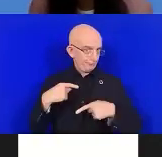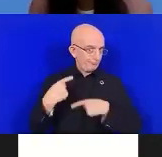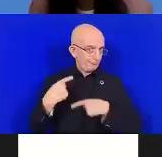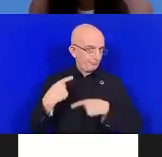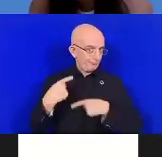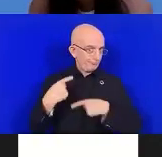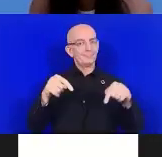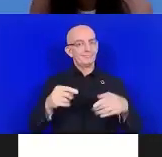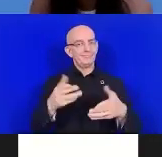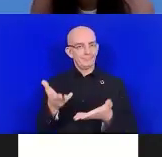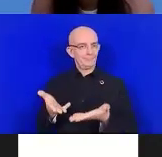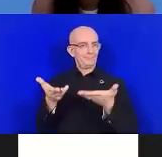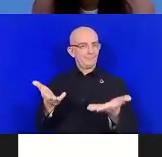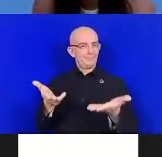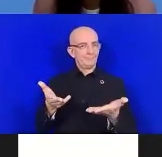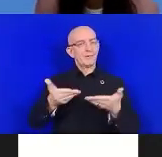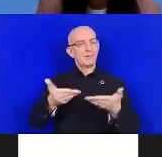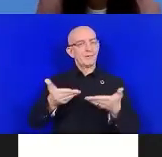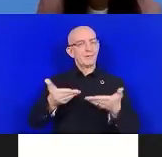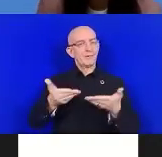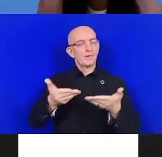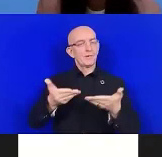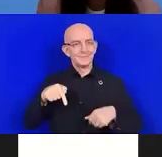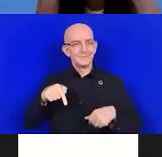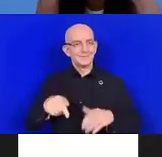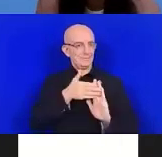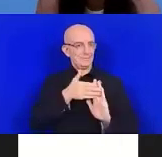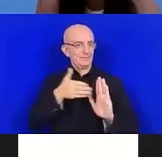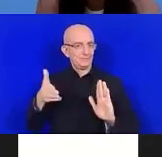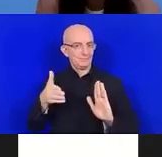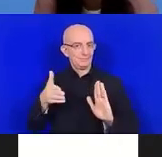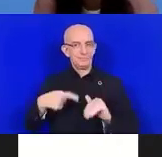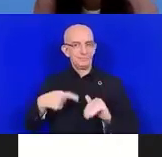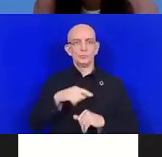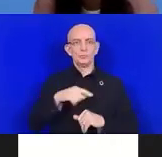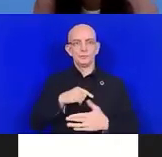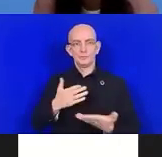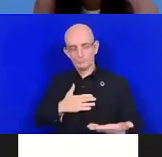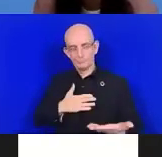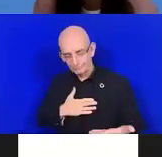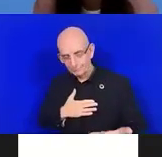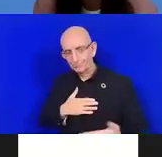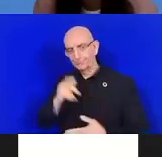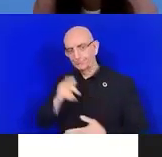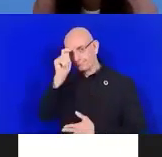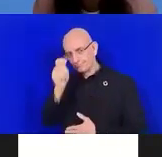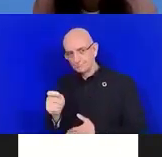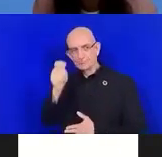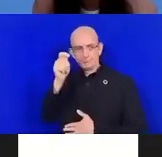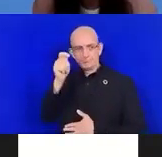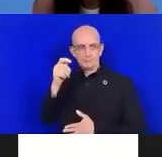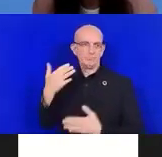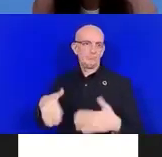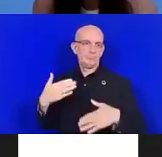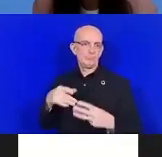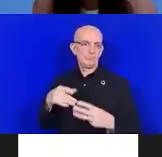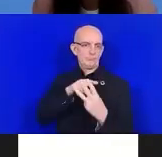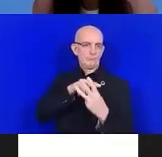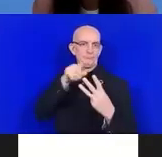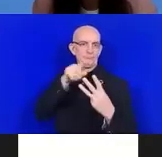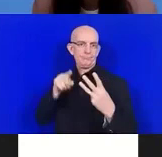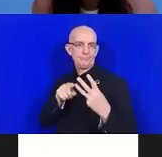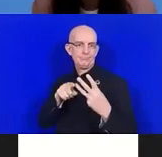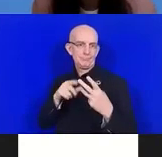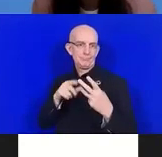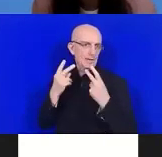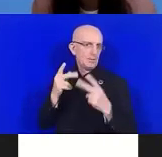vif du sujet. Dans le cadre de cette réunion, nous sommes honorés d'avoir trois invités importants ici avec nous pour ce qui est de l